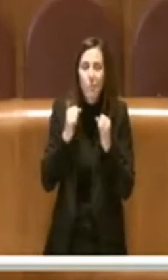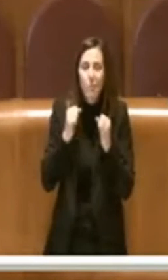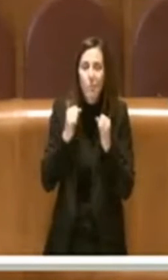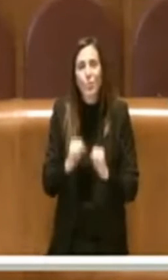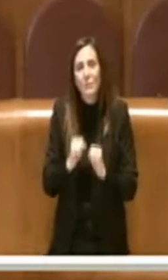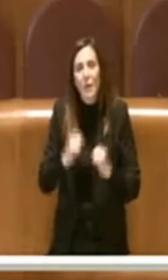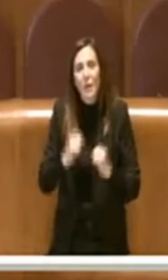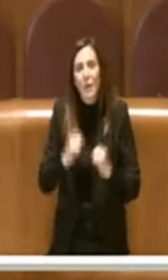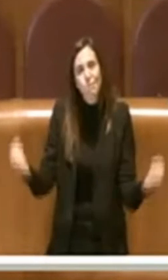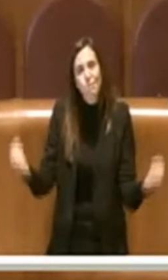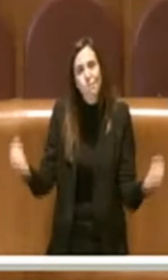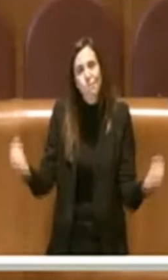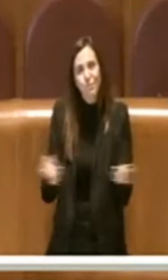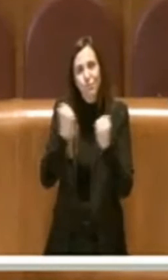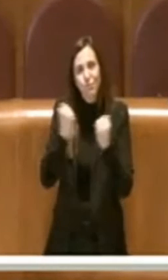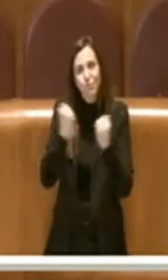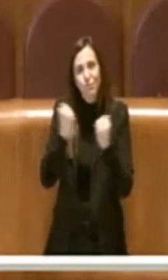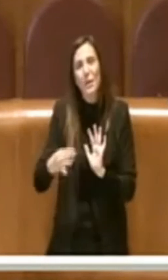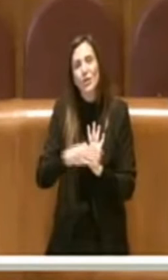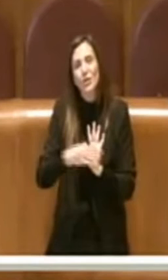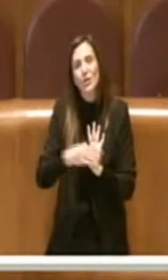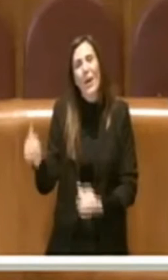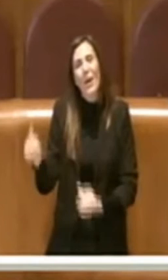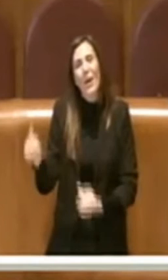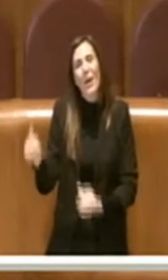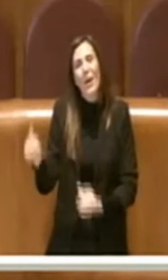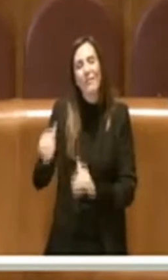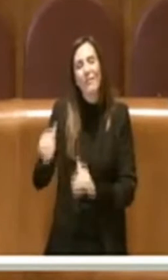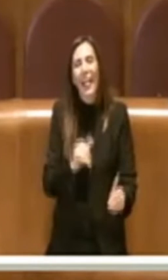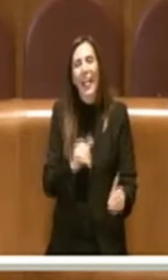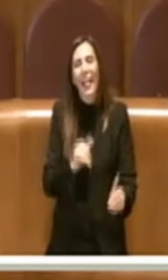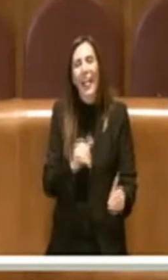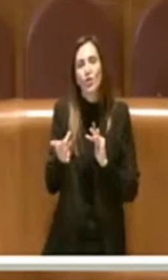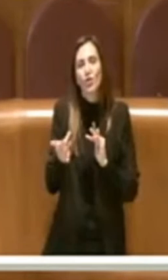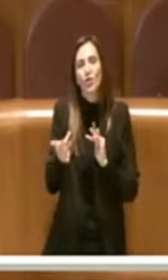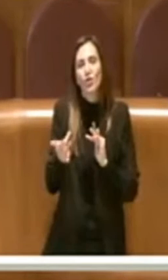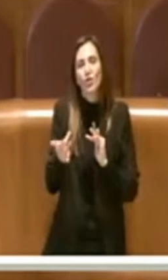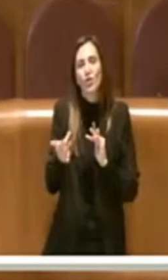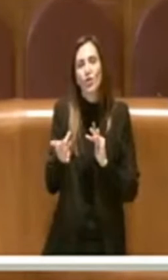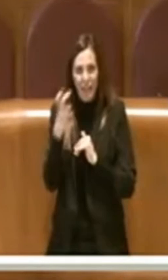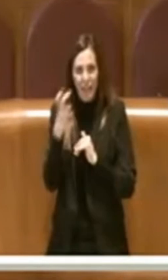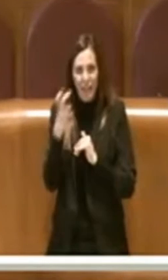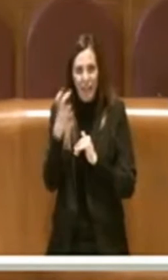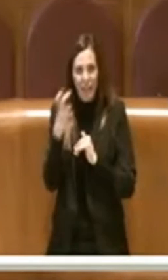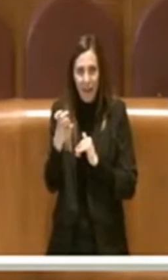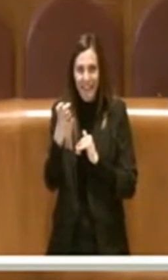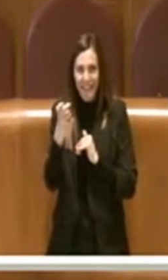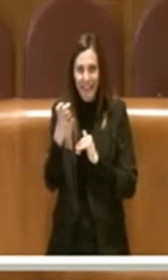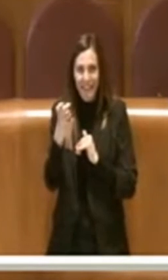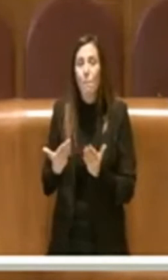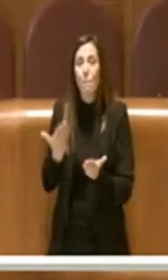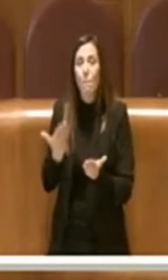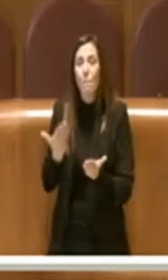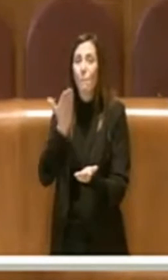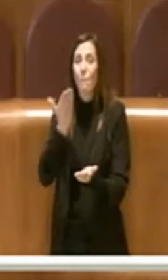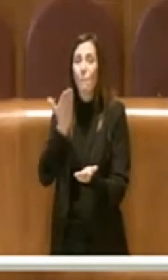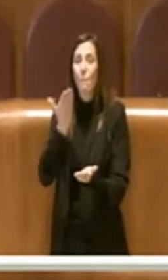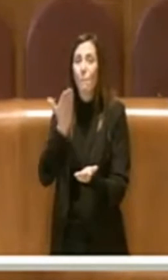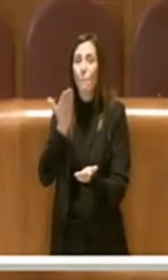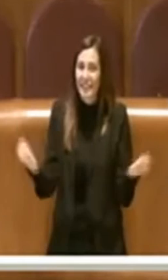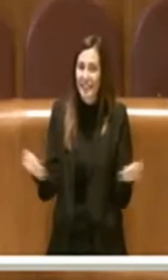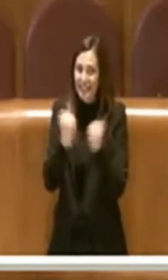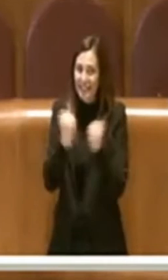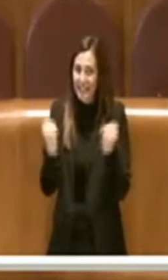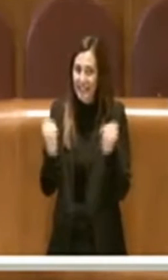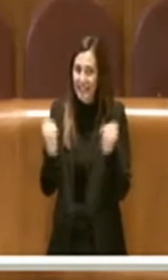promuovere appunto il principio dei referendum digitali sia per quanto riguarda la proposta diciamo di iniziativa